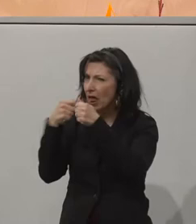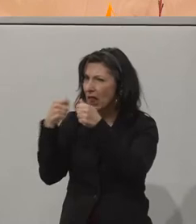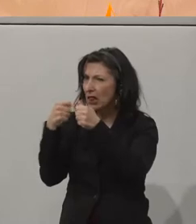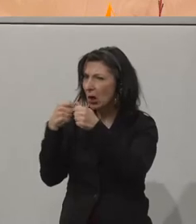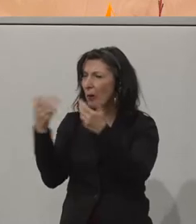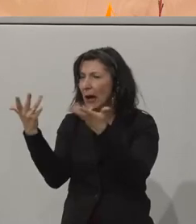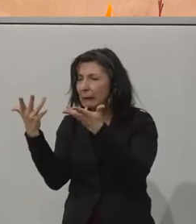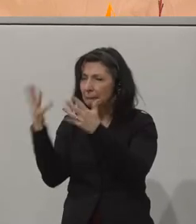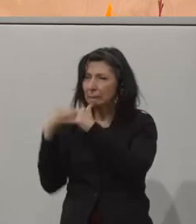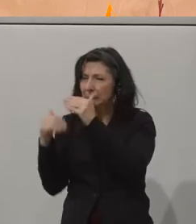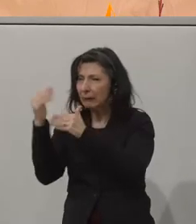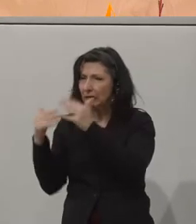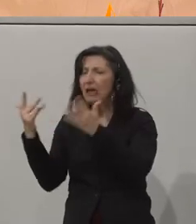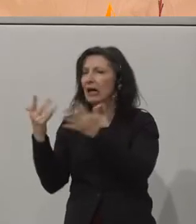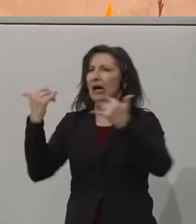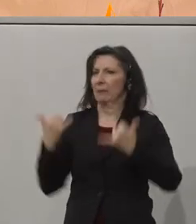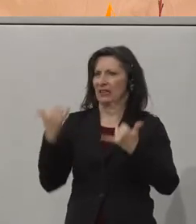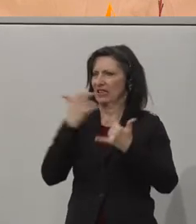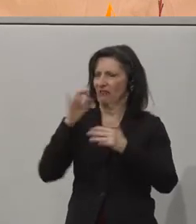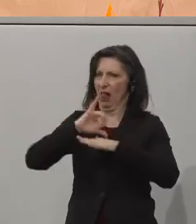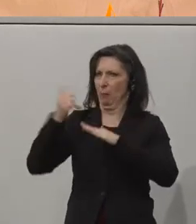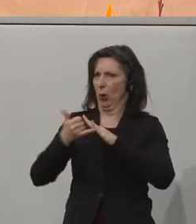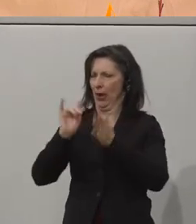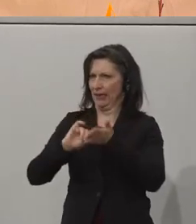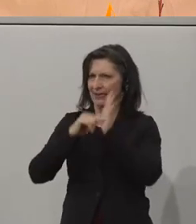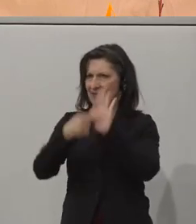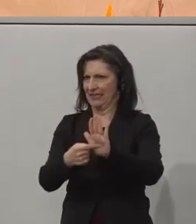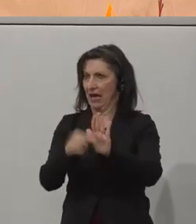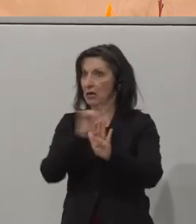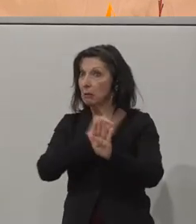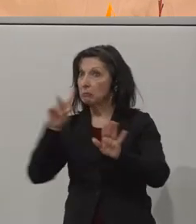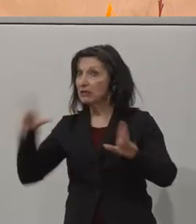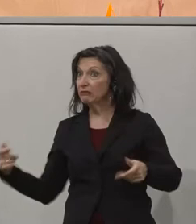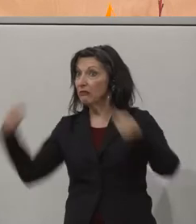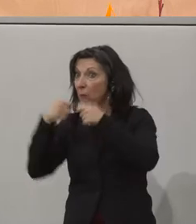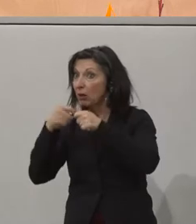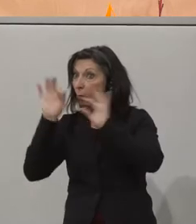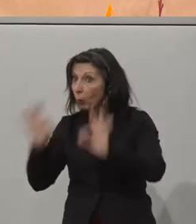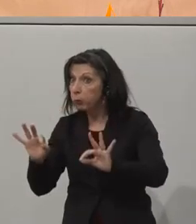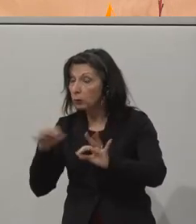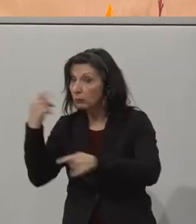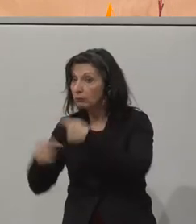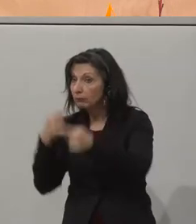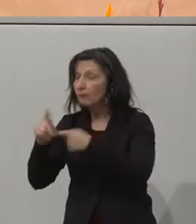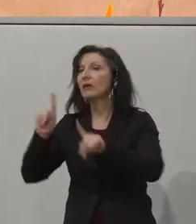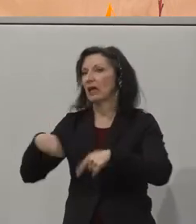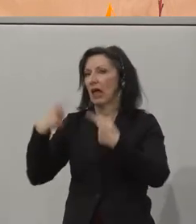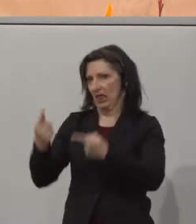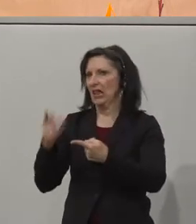in die ersten Projekte gehen, die wir Ihnen vorstellen. Und sobald wir eine Verbindung haben, würden wir dann versuchen, die Keynote